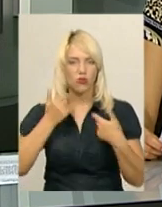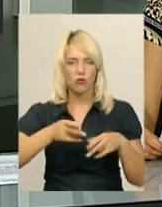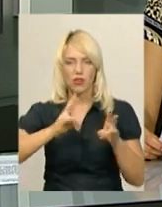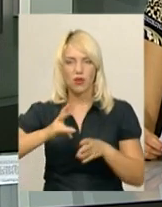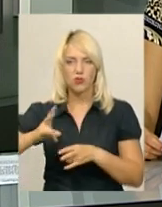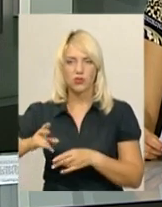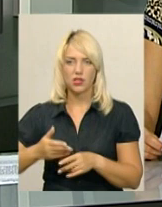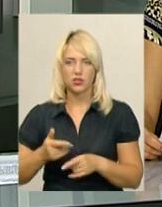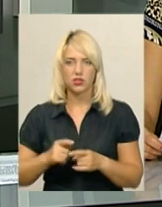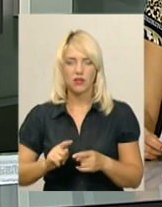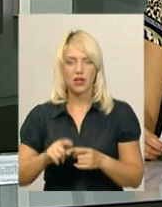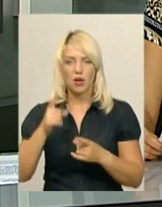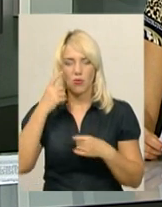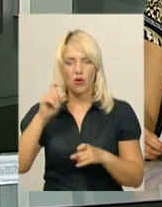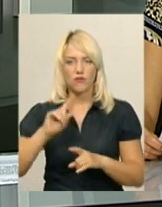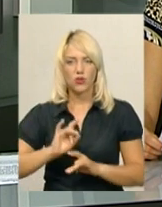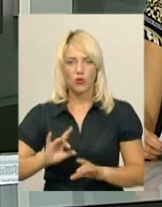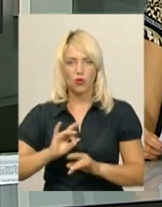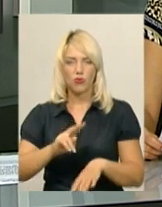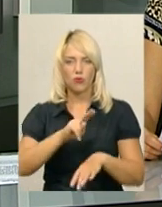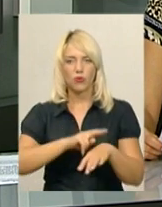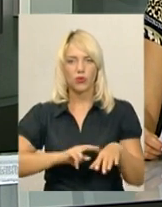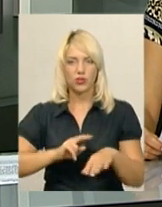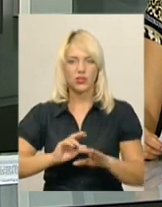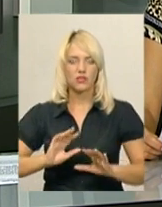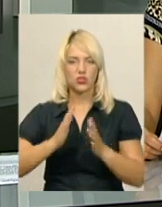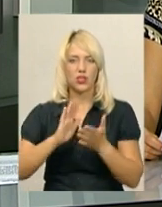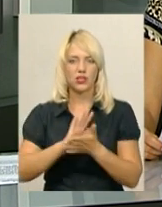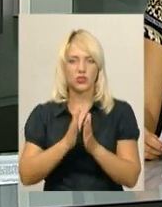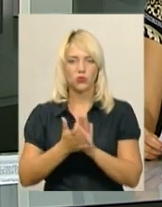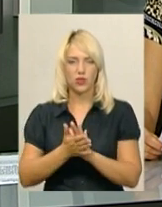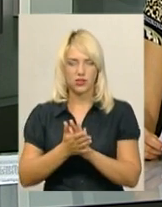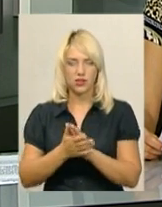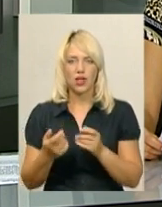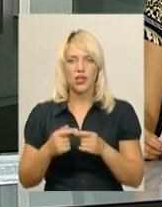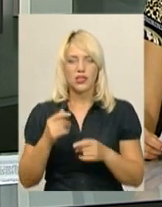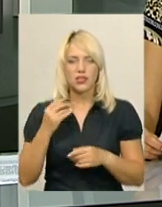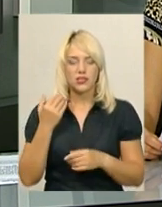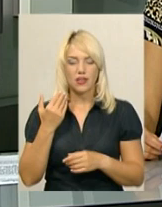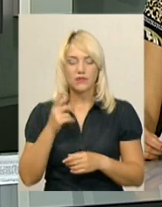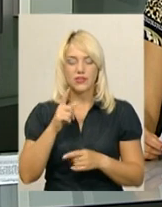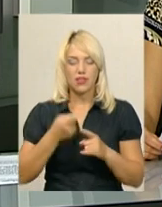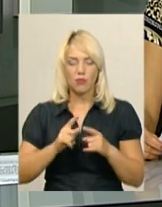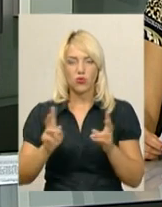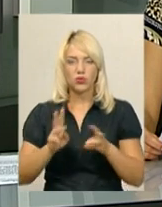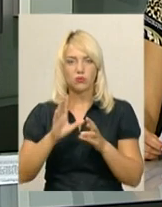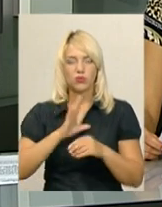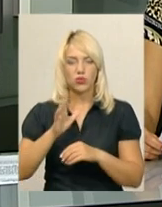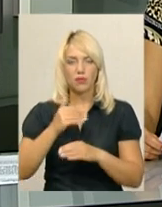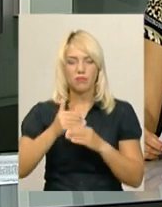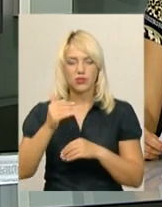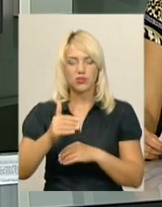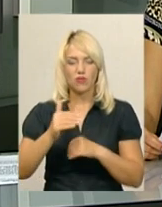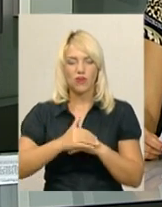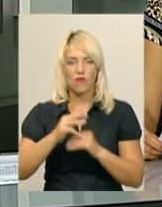керівник прес-служби управління Державної служби з надзвичайних ситуацій в області Андрій Козак. За його словами, пожежа сталася пізно ввечері 8